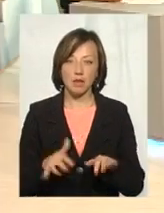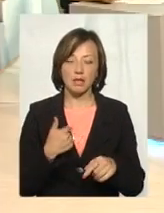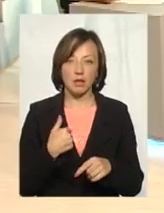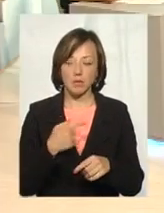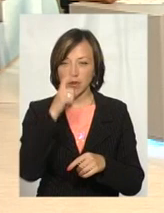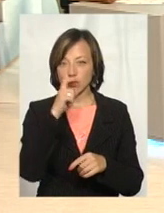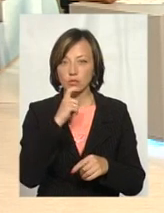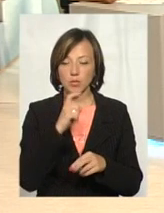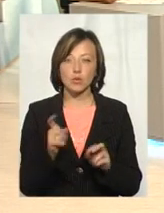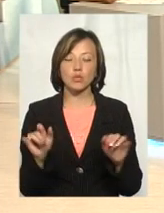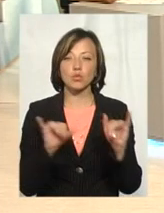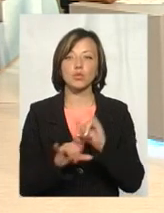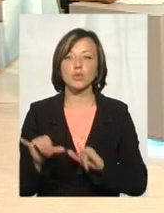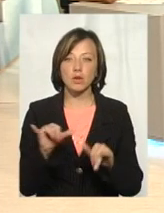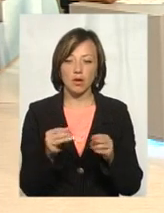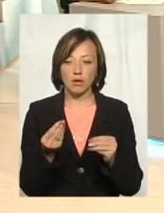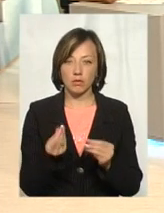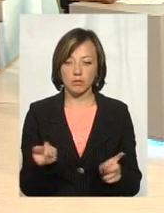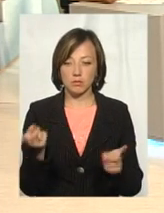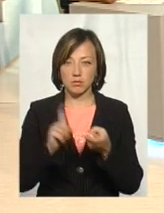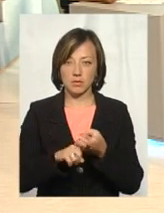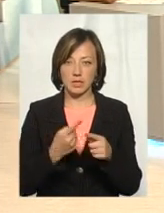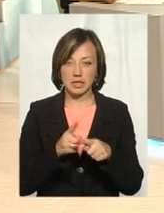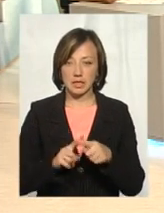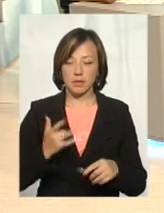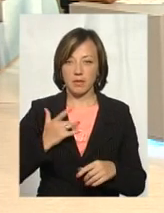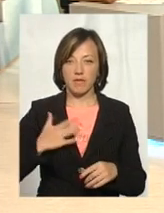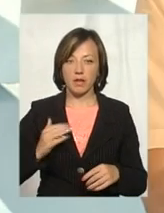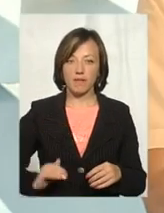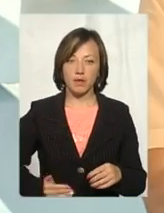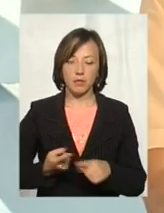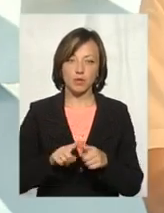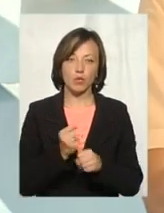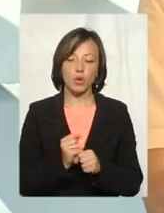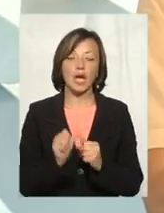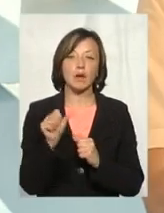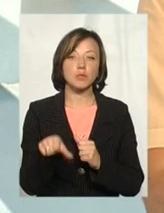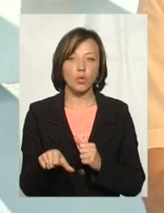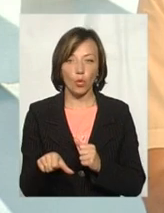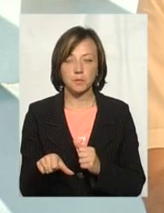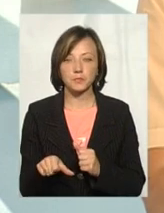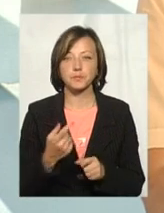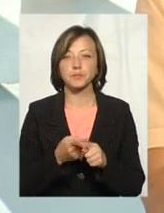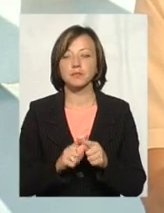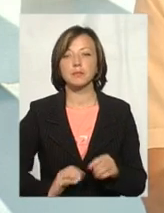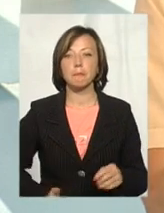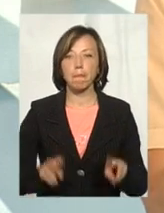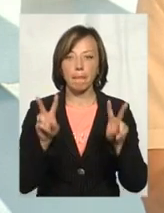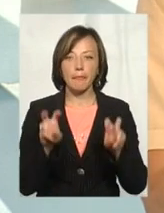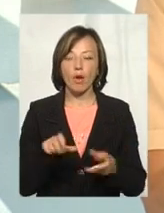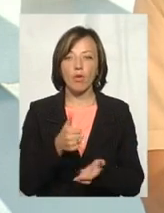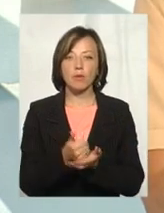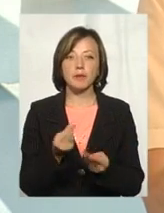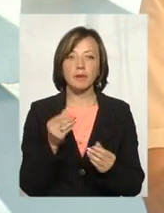не було зрозуміло, яким чином зав'язана ця приватна фірма в цій роботі. Крім того, цю фірму назвали головним